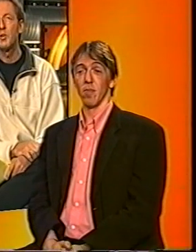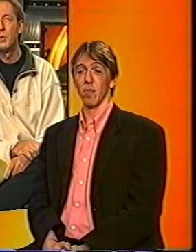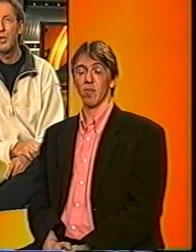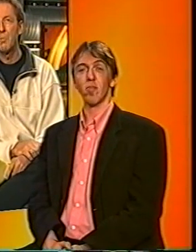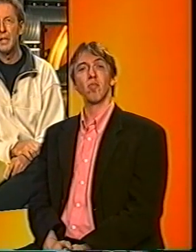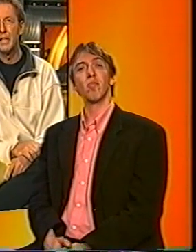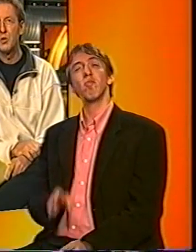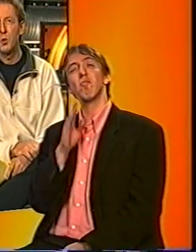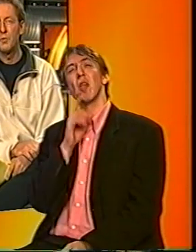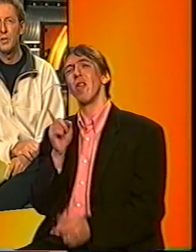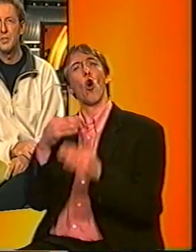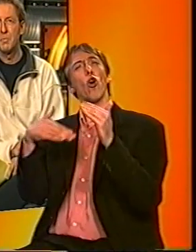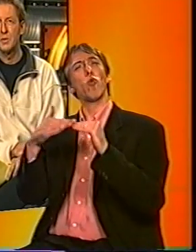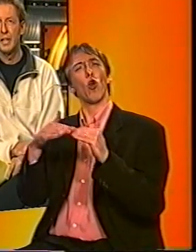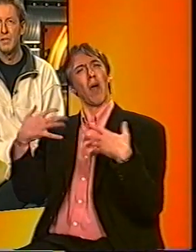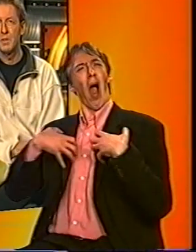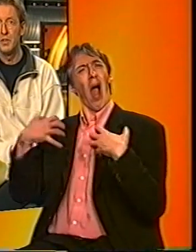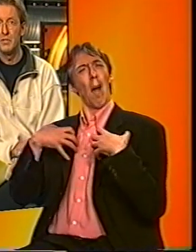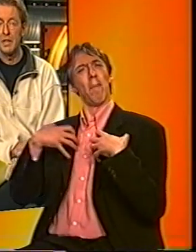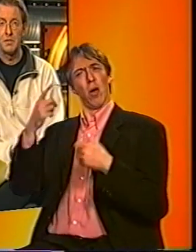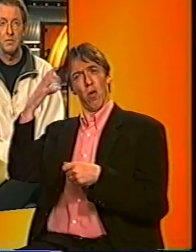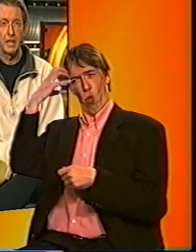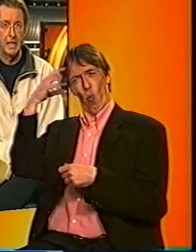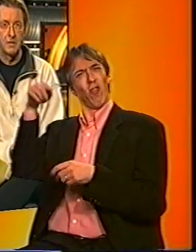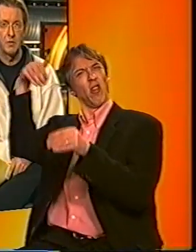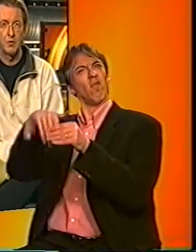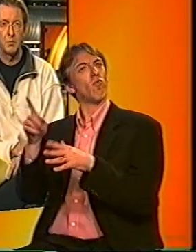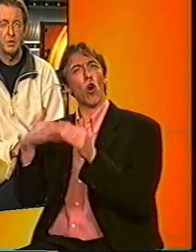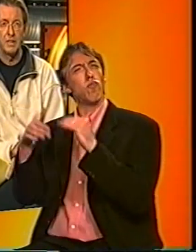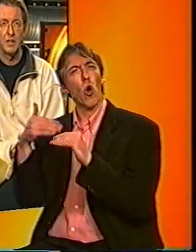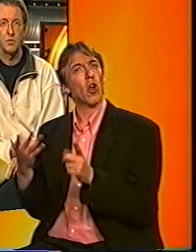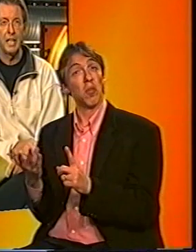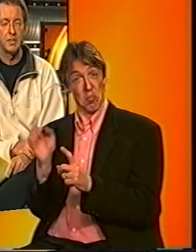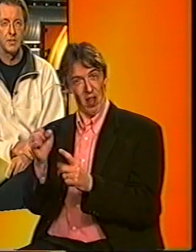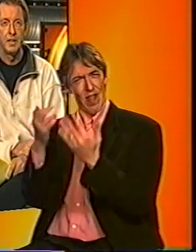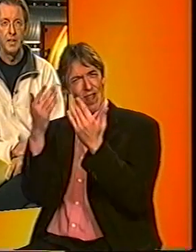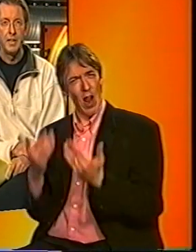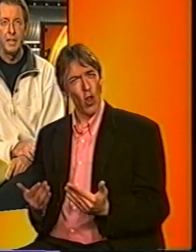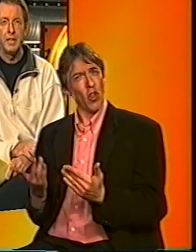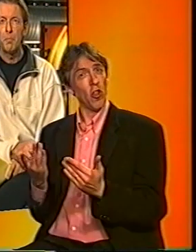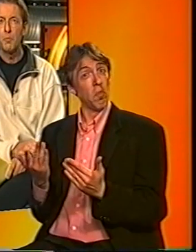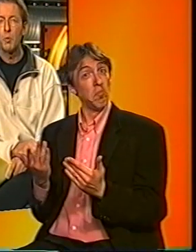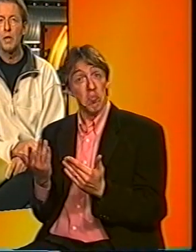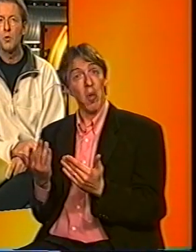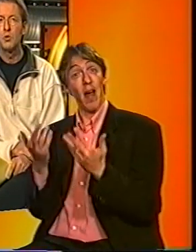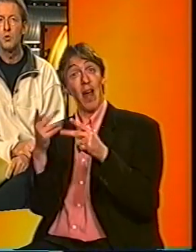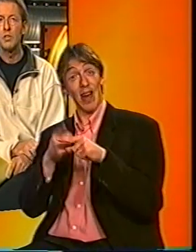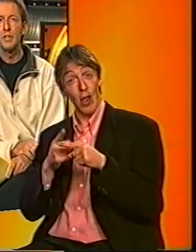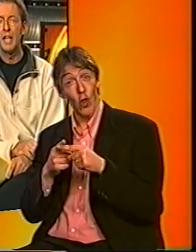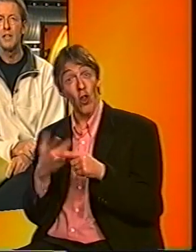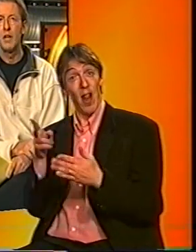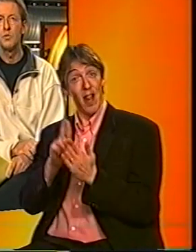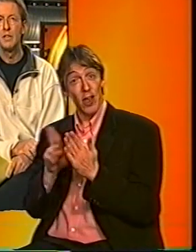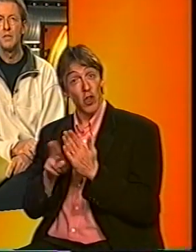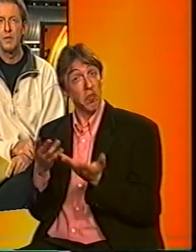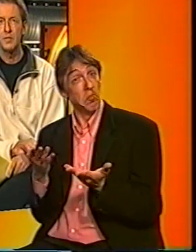Wat gebeurt er allemaal in de kop van een chimpansee? Kan hij tellen, rekenen of misschien zelfs lezen? In Japan proberen onderzoekers